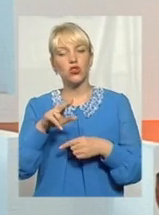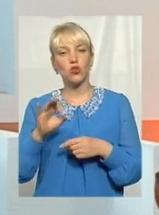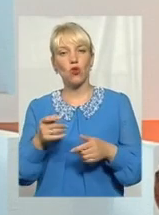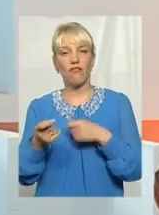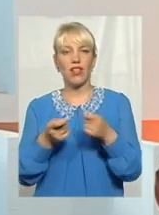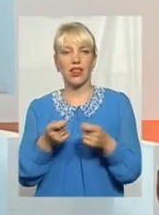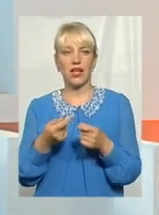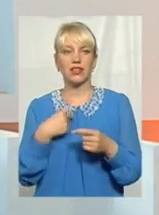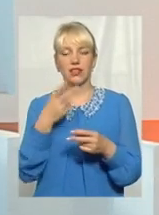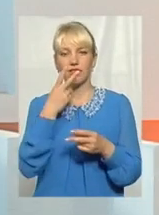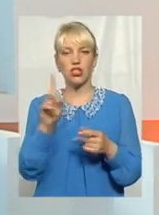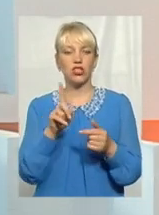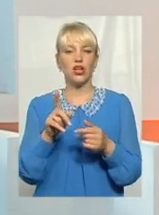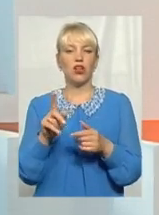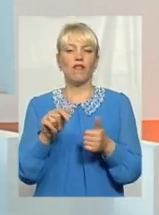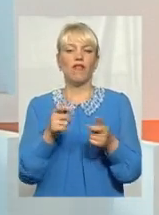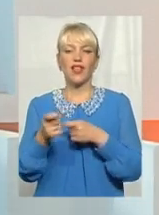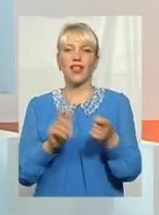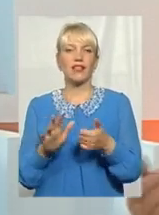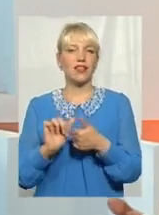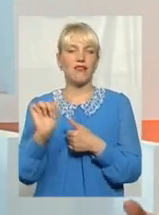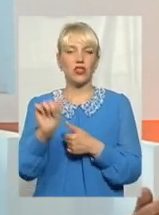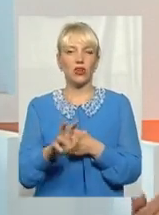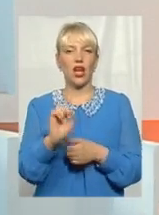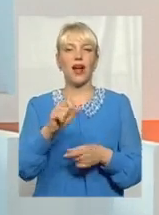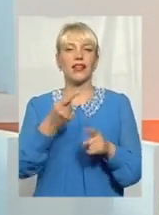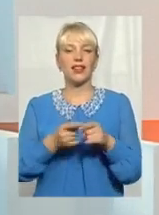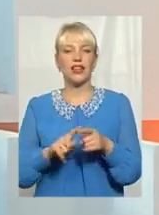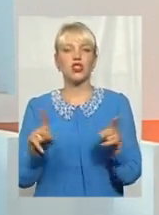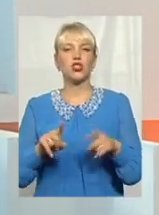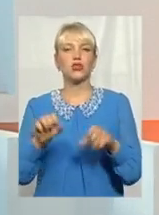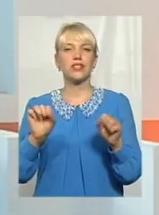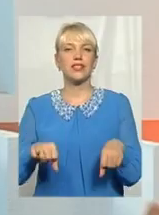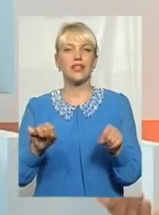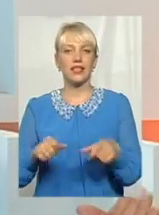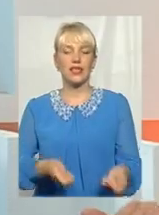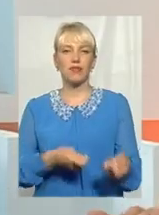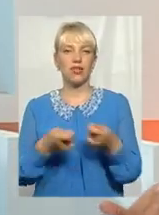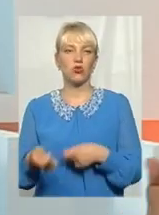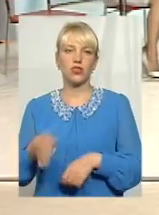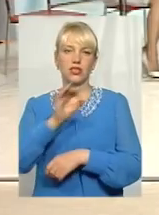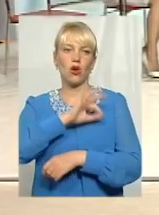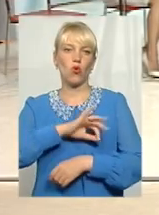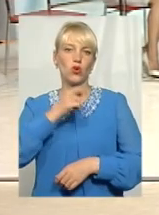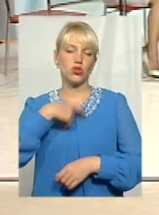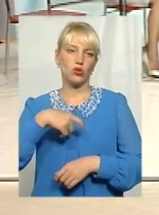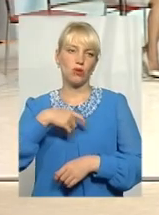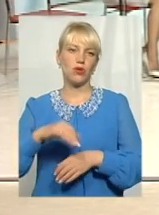розглядати владу як не щось відокремлене, а те, яке здатне приносити користь і